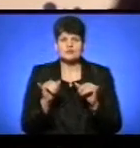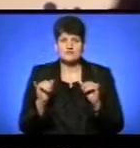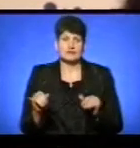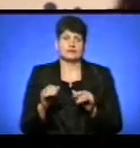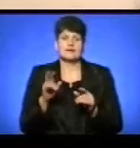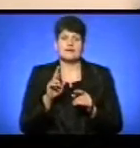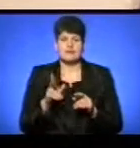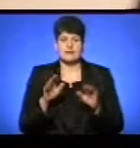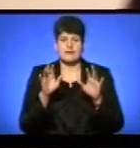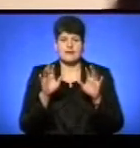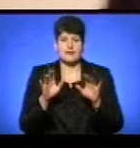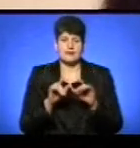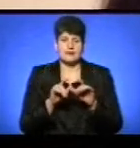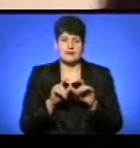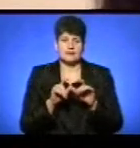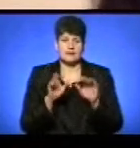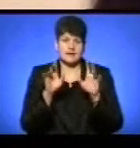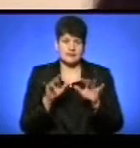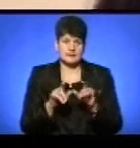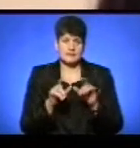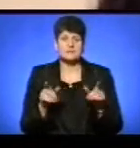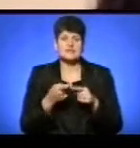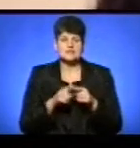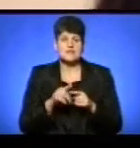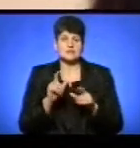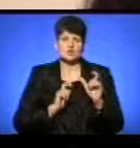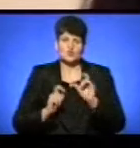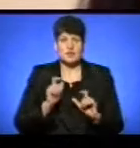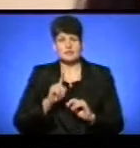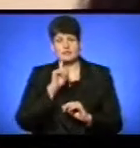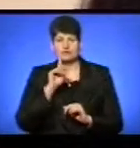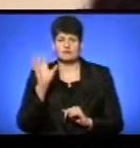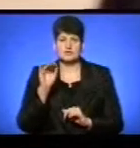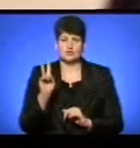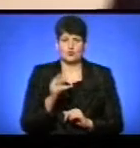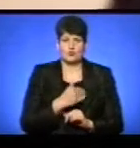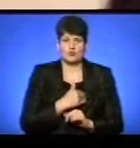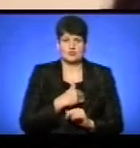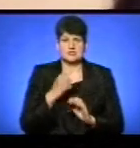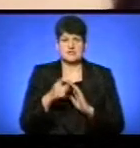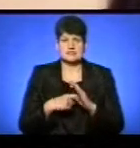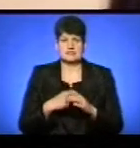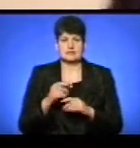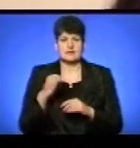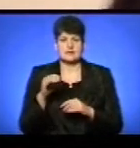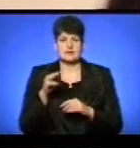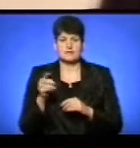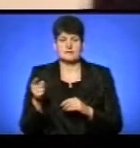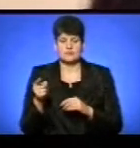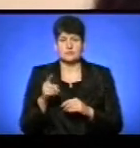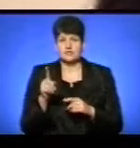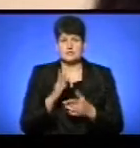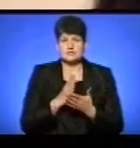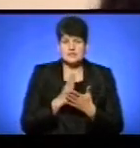ІТ. Це студенти, це молодці, всі бажаючі, які хочуть дізнатися, що таке ІТ в Тернополі. Тому що воно десь є,